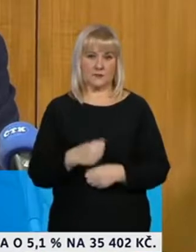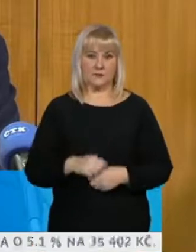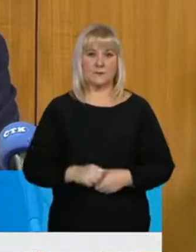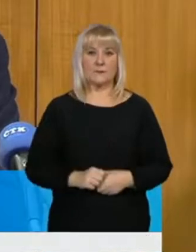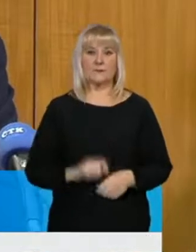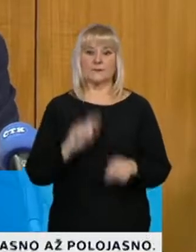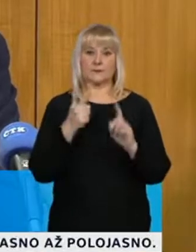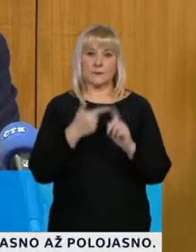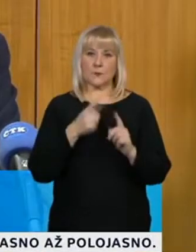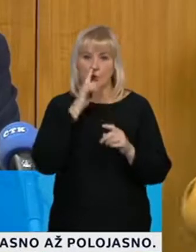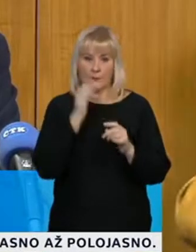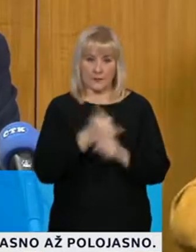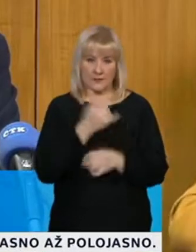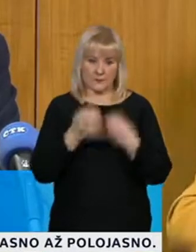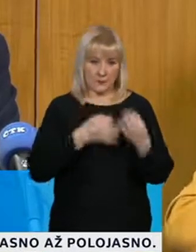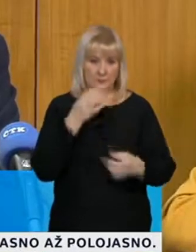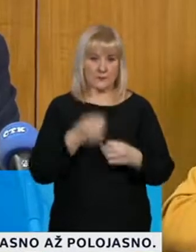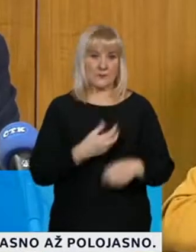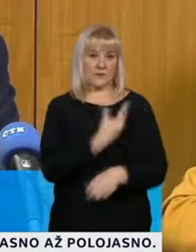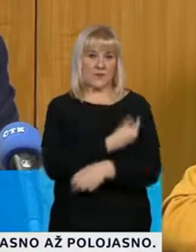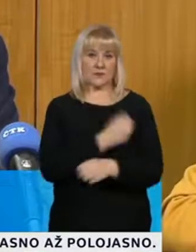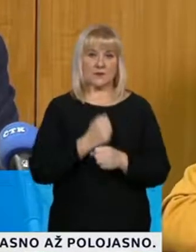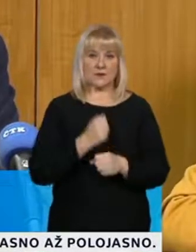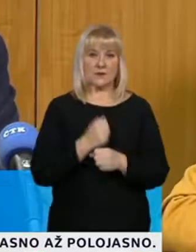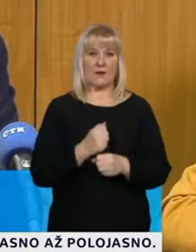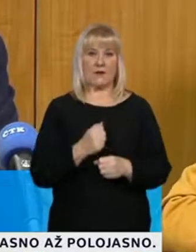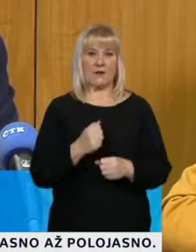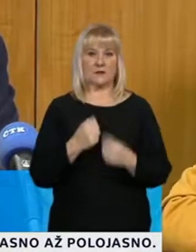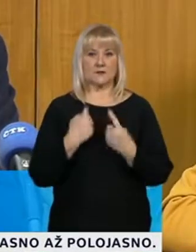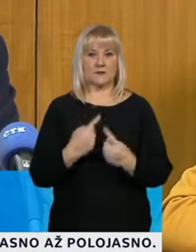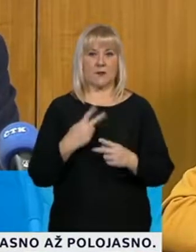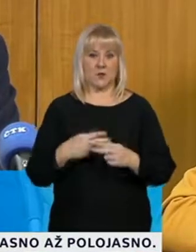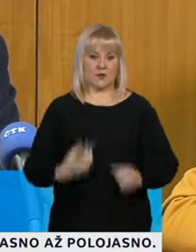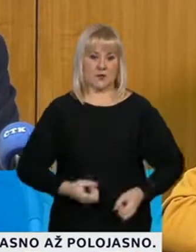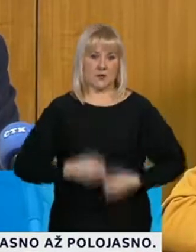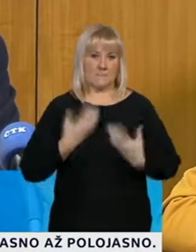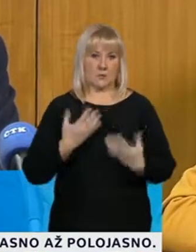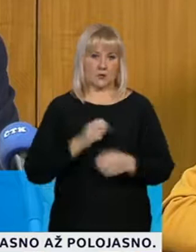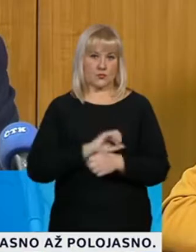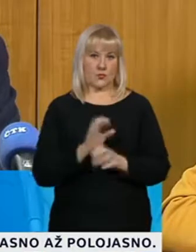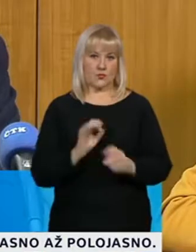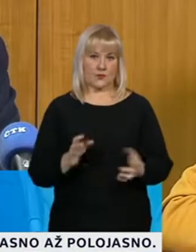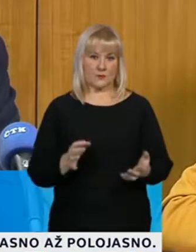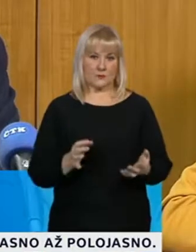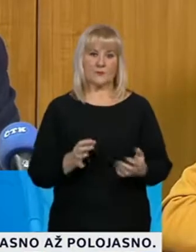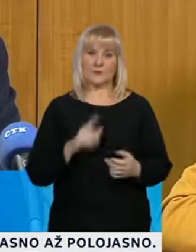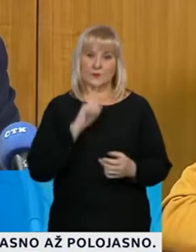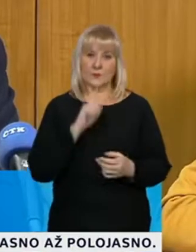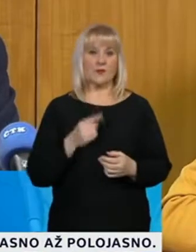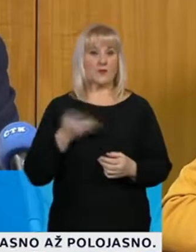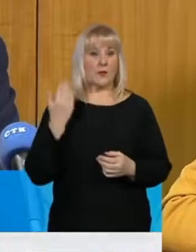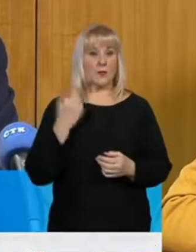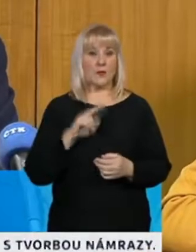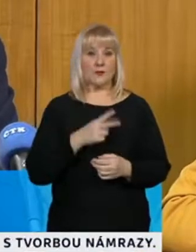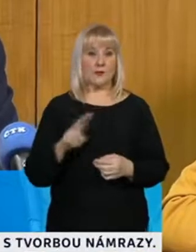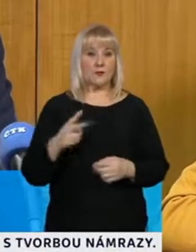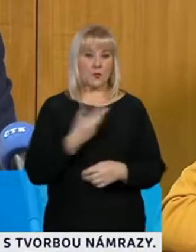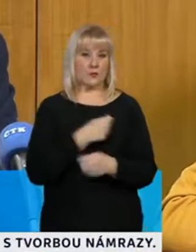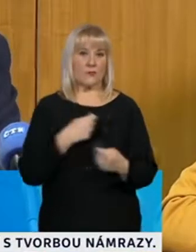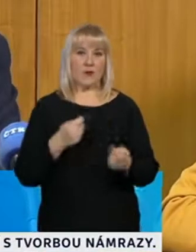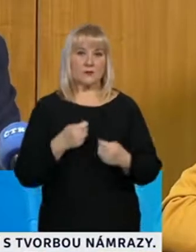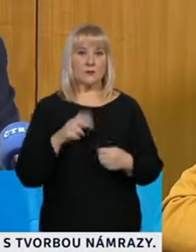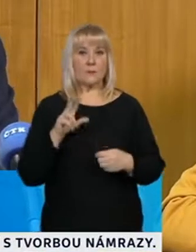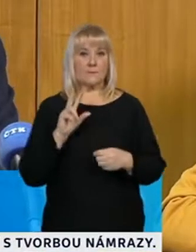dezinformace. Vakcína způsobí nemoc samotnou. Je pravda, že v minulosti některé očkovací látky obsahovaly